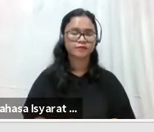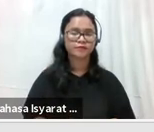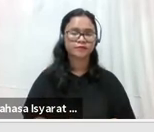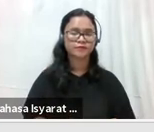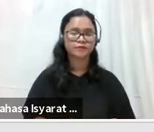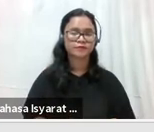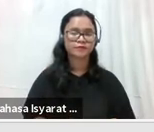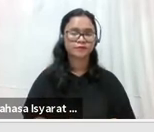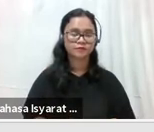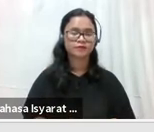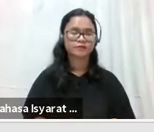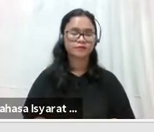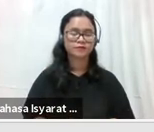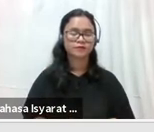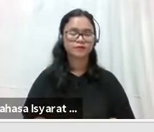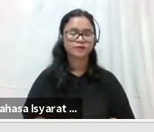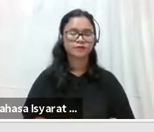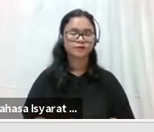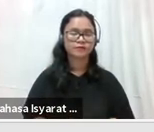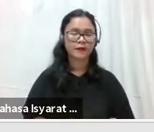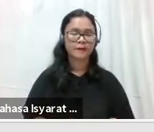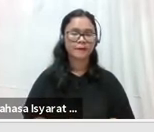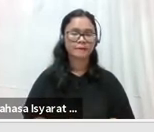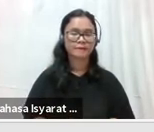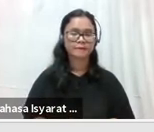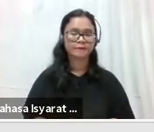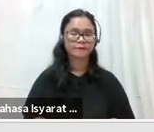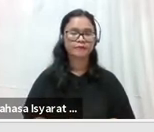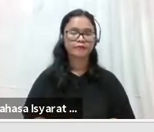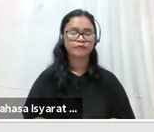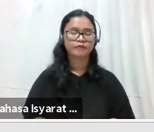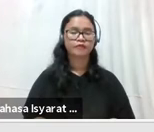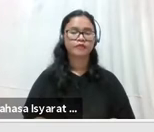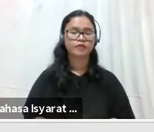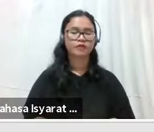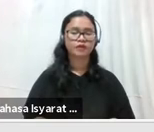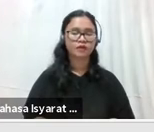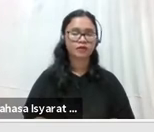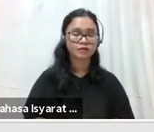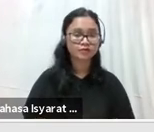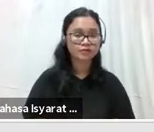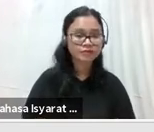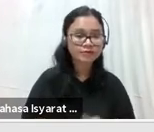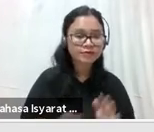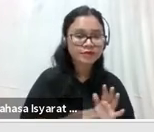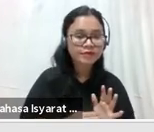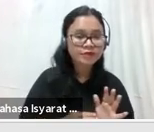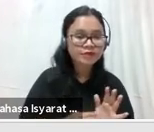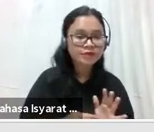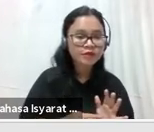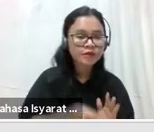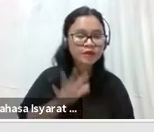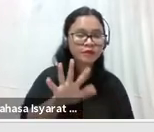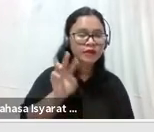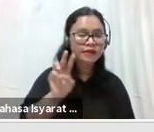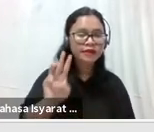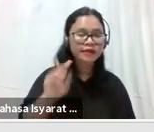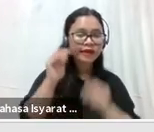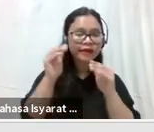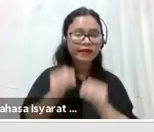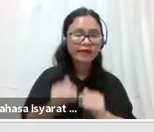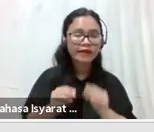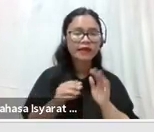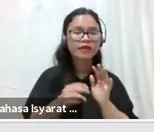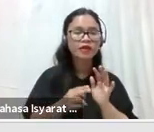52, Jamaluddin dalam kurung Individu. Johnny Yulianto dalam kurung Aman Damanik dalam kurung Individu.